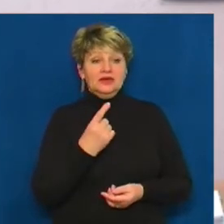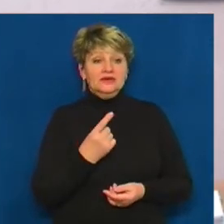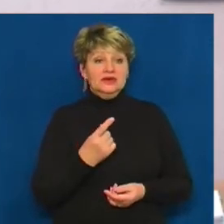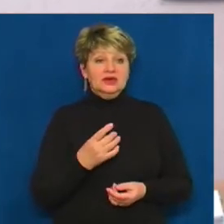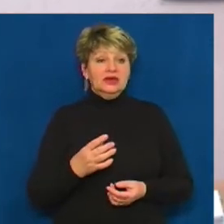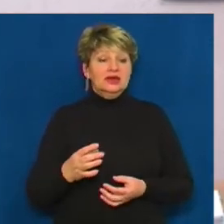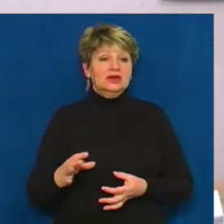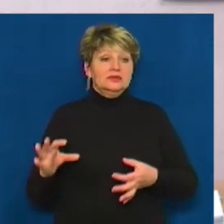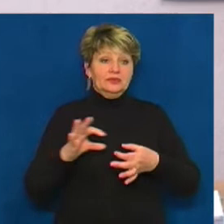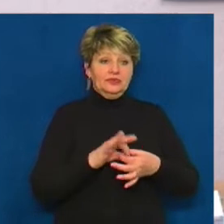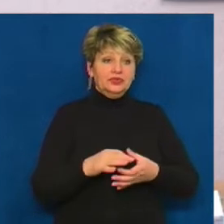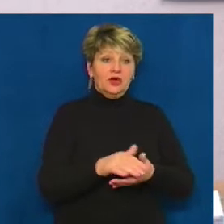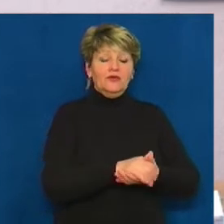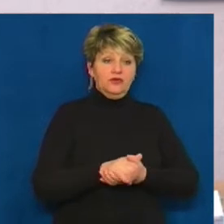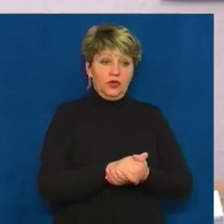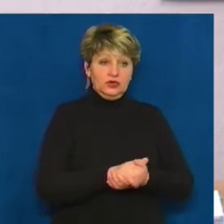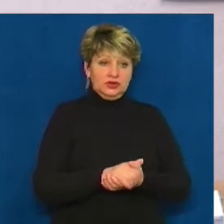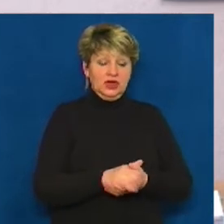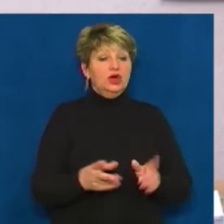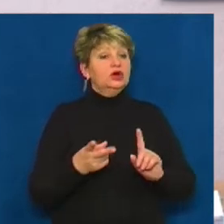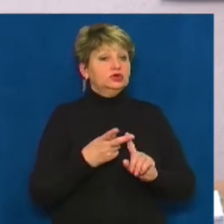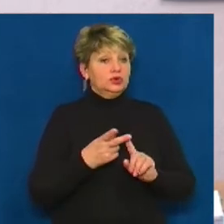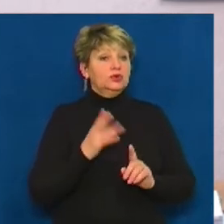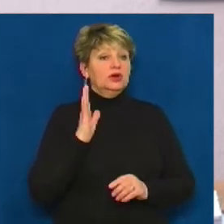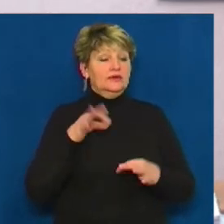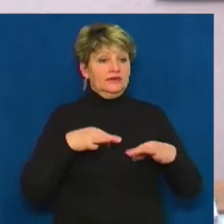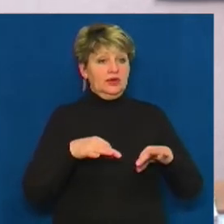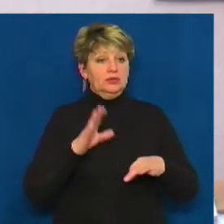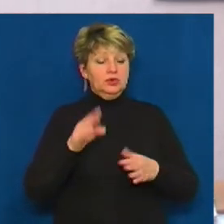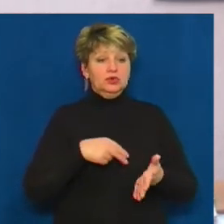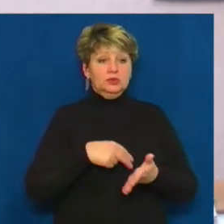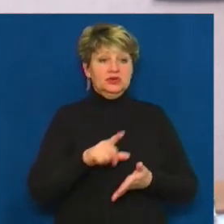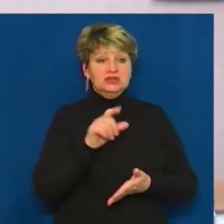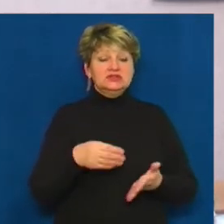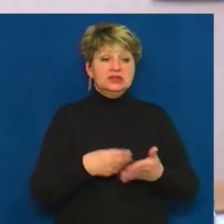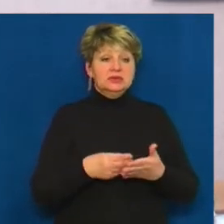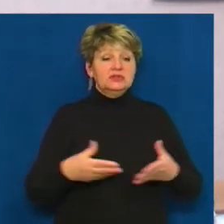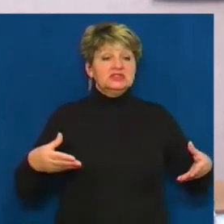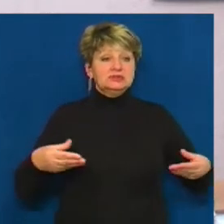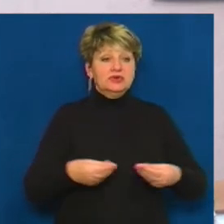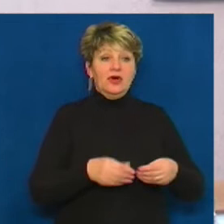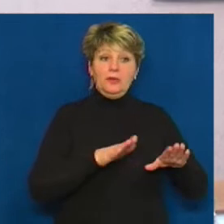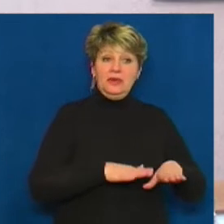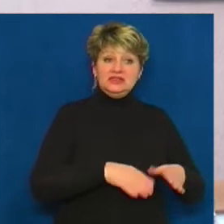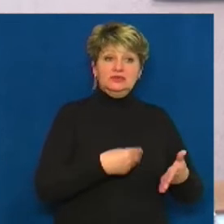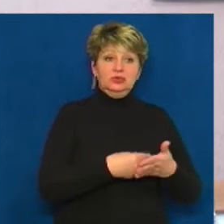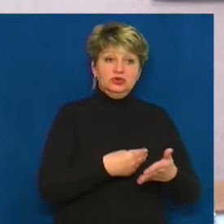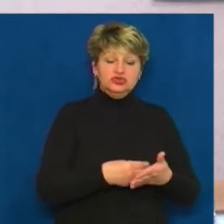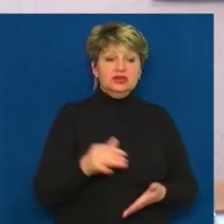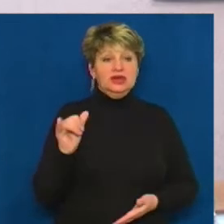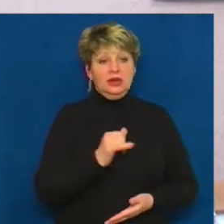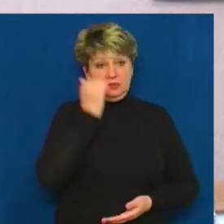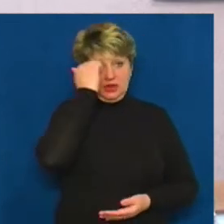Читайло. Другий автомобіль буде приїдбано за рахунок співфінансування місцевого бюджету і